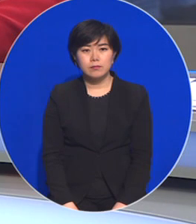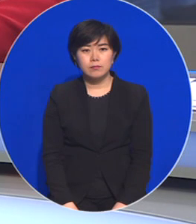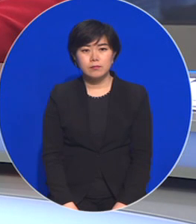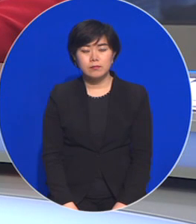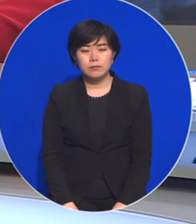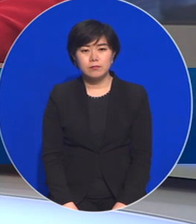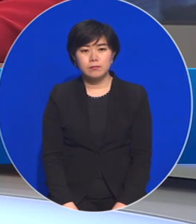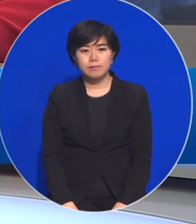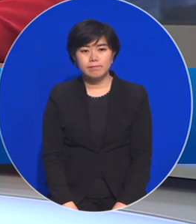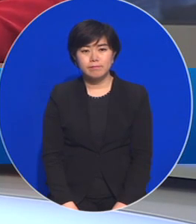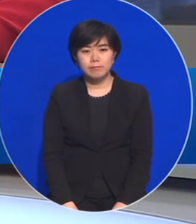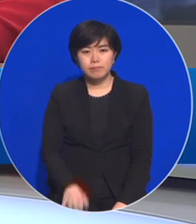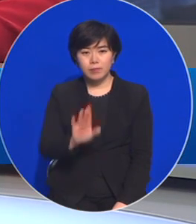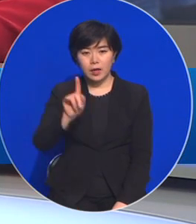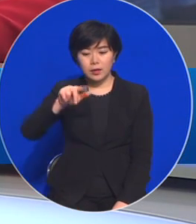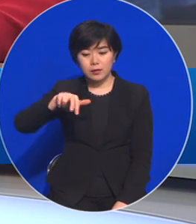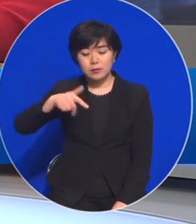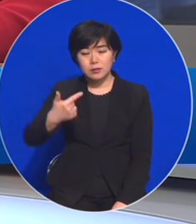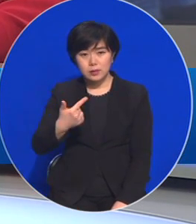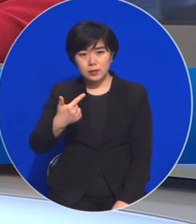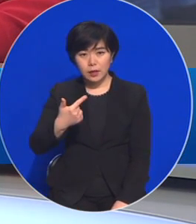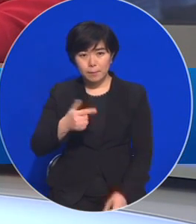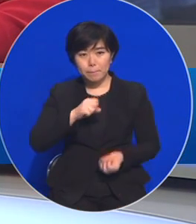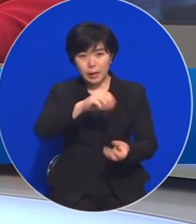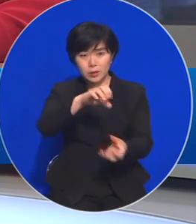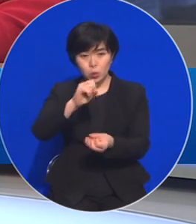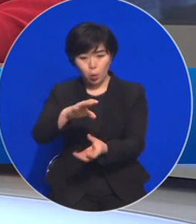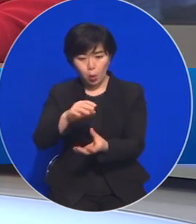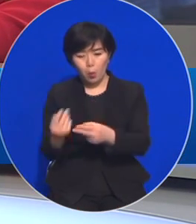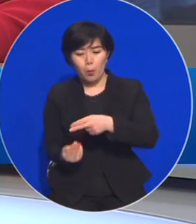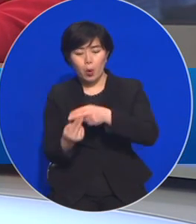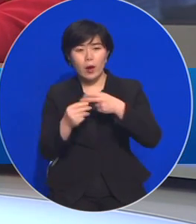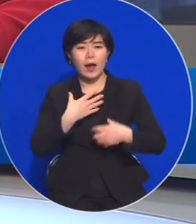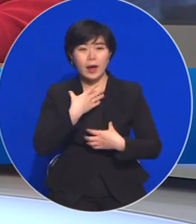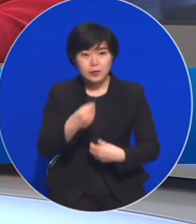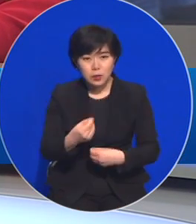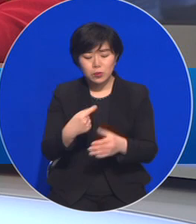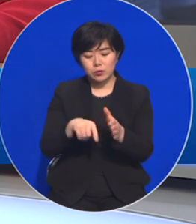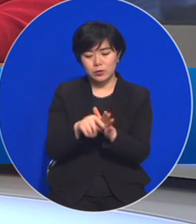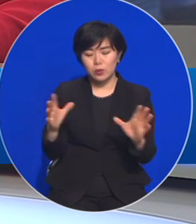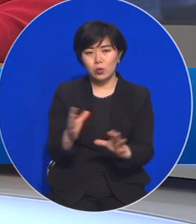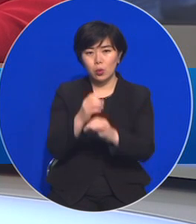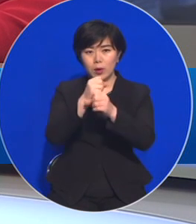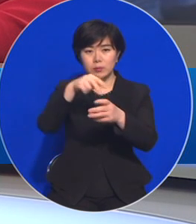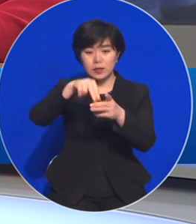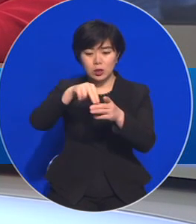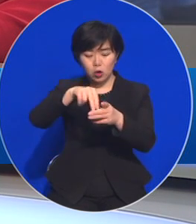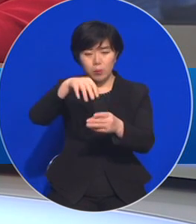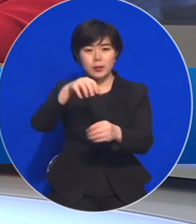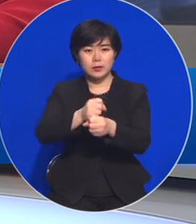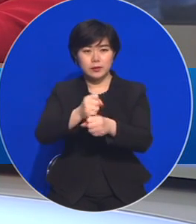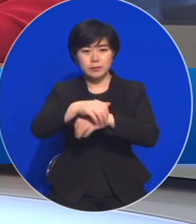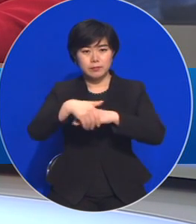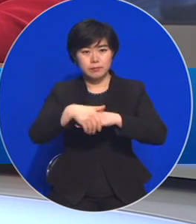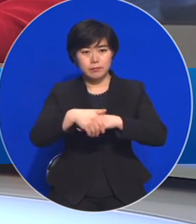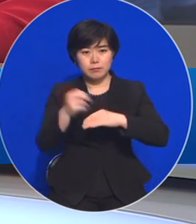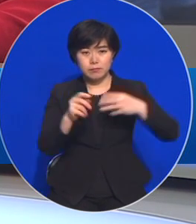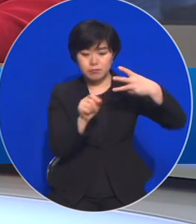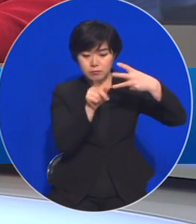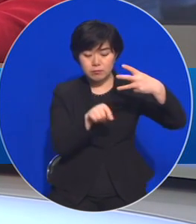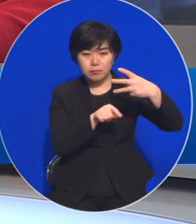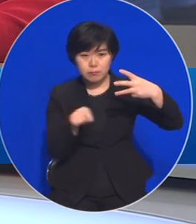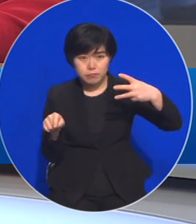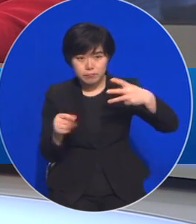정부는 안전한 백신 배송과 보관을 위해서 통합관제센터를 구축합니다. 3월부터는 접종